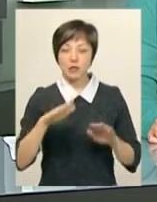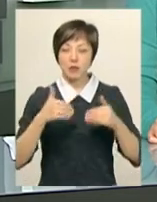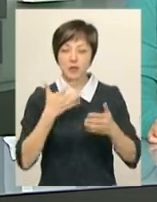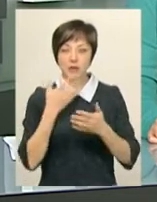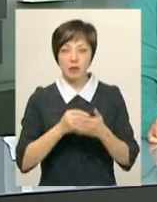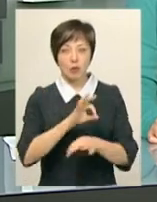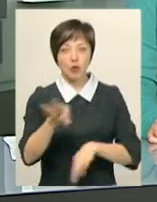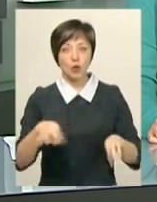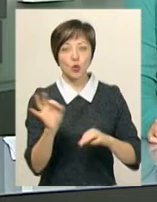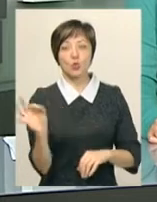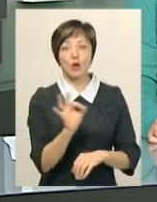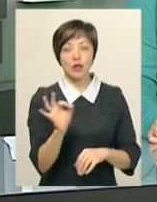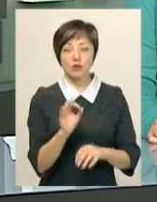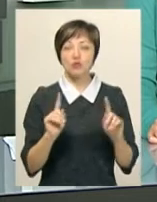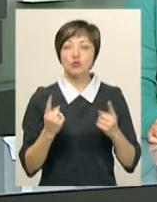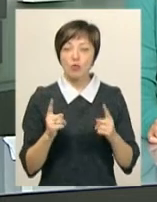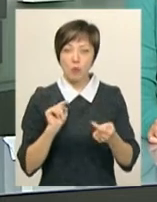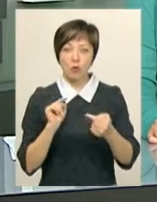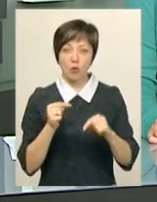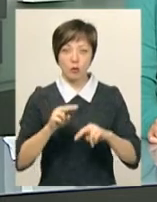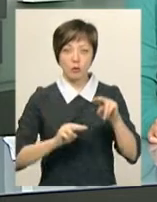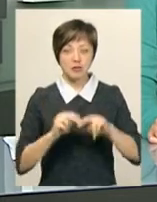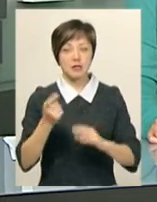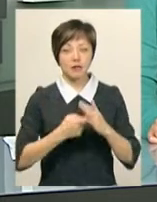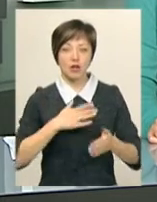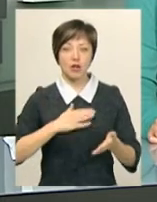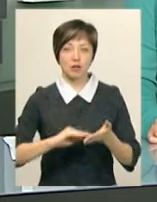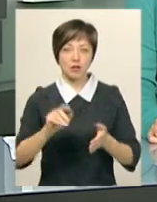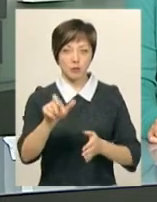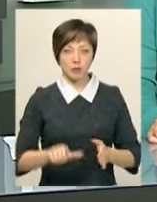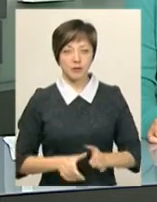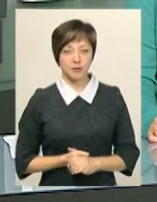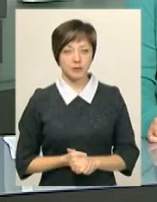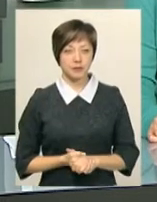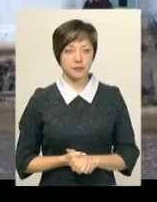проєкт громадської вбиральні. Чому чоловік проти будівництва, дізнавалась Вікторія Бондар.